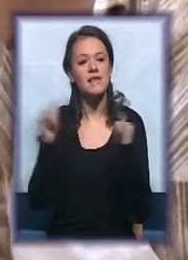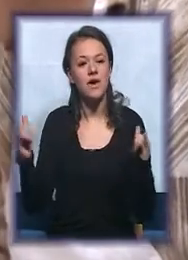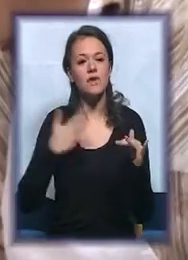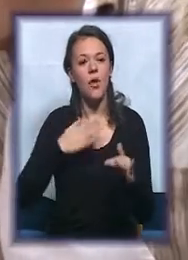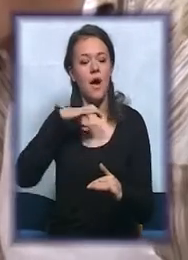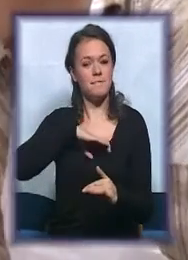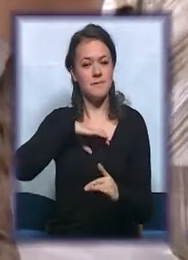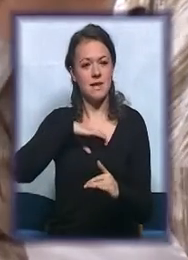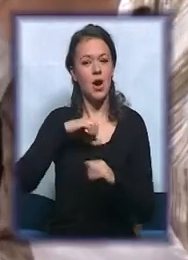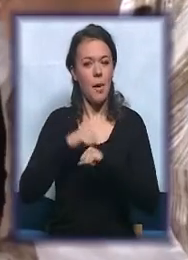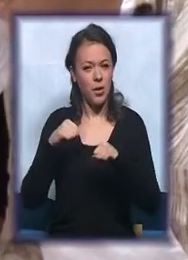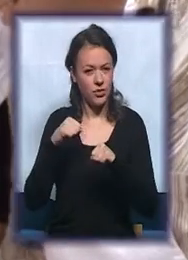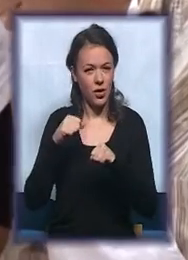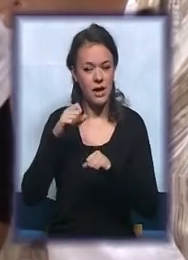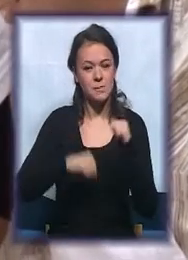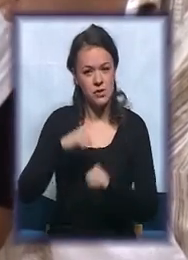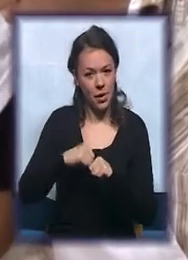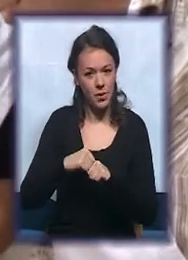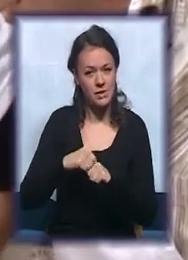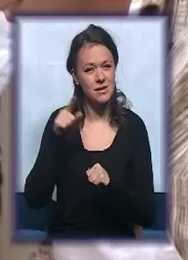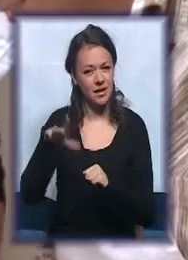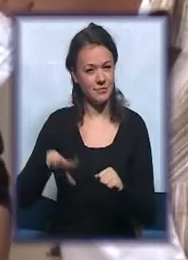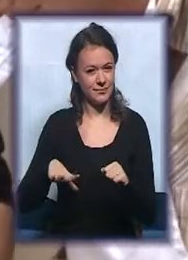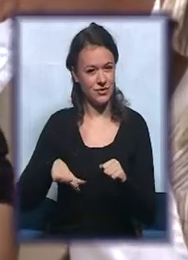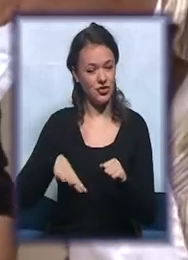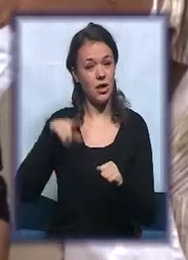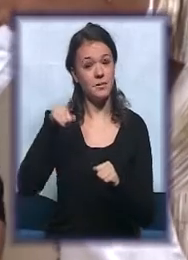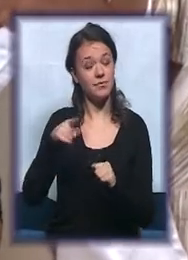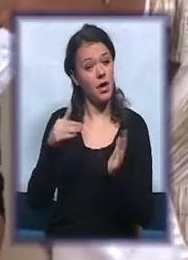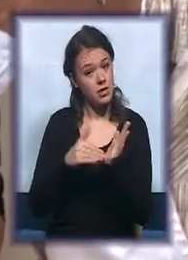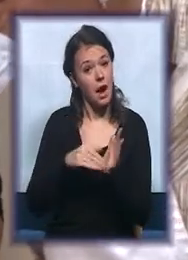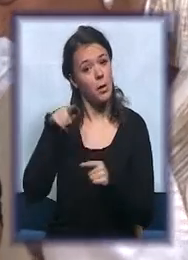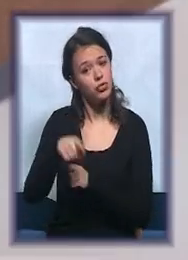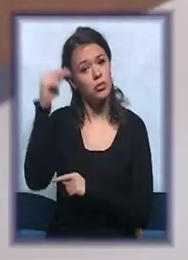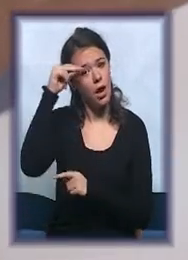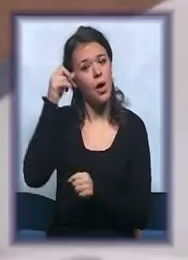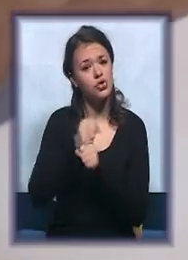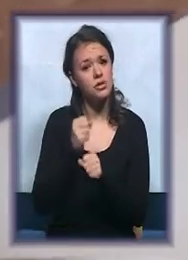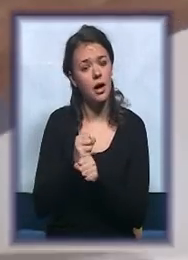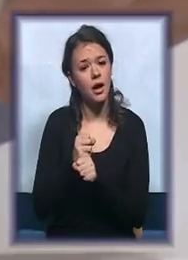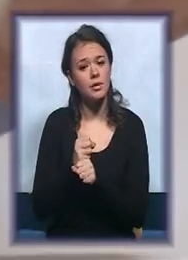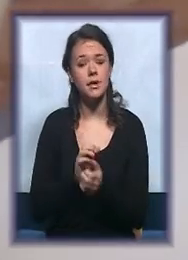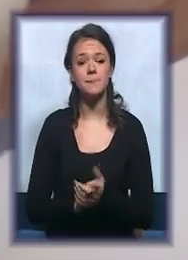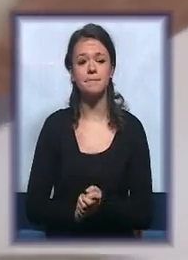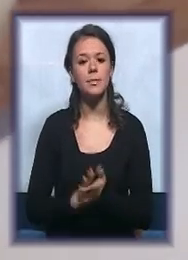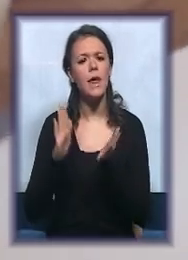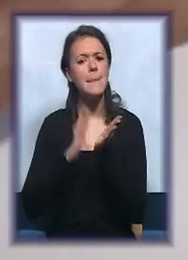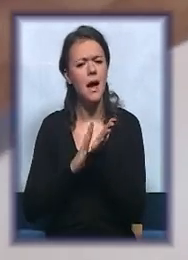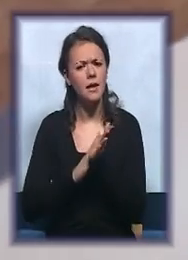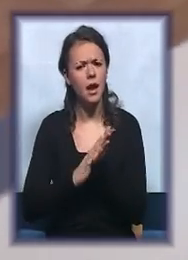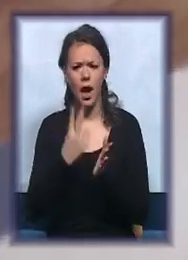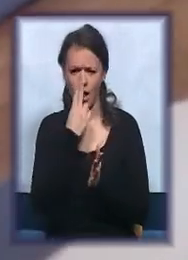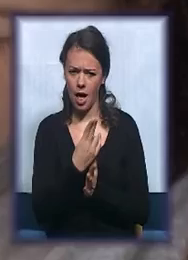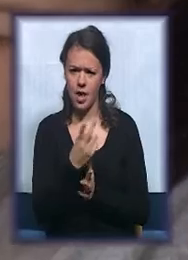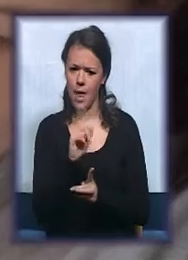sposobnosti. Trebalo bi da nauči to da radi. Ajmo dalje. Marina, gledaj da ne bude ni mnogo